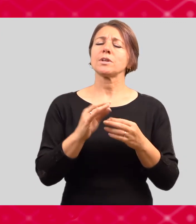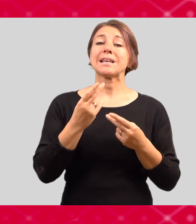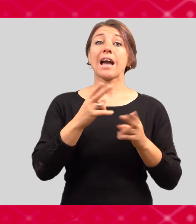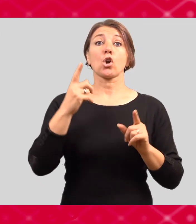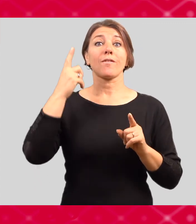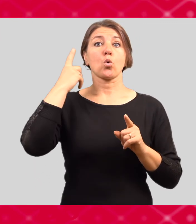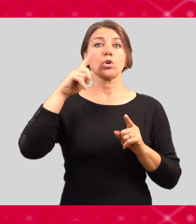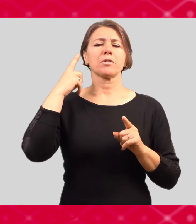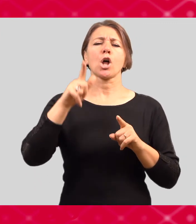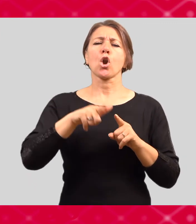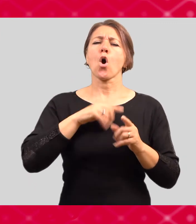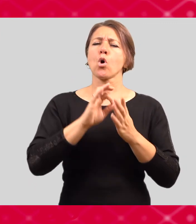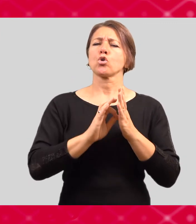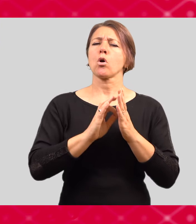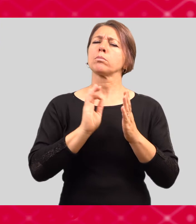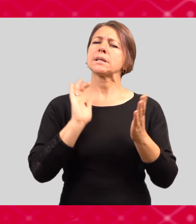tom nějak účastní.